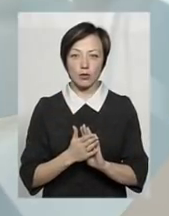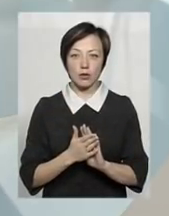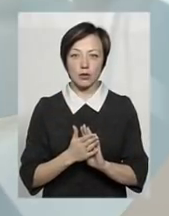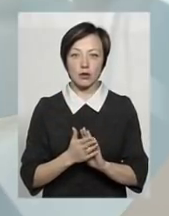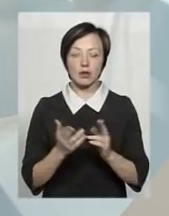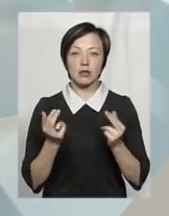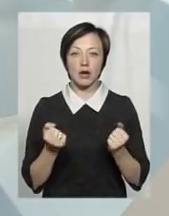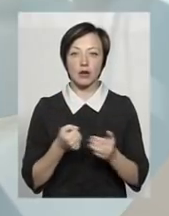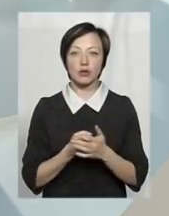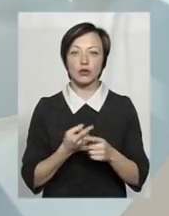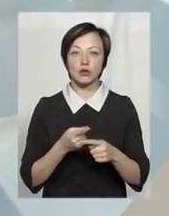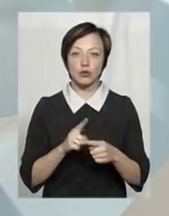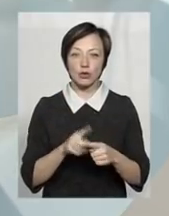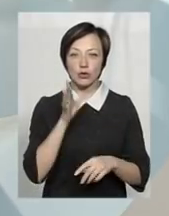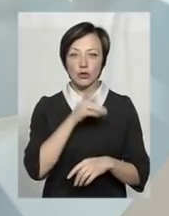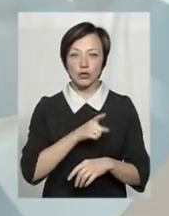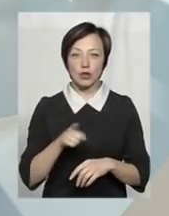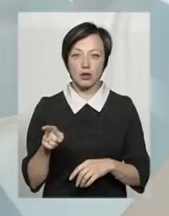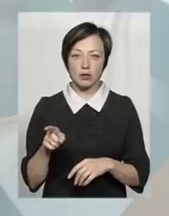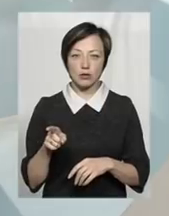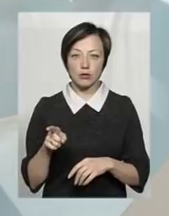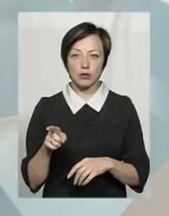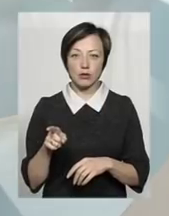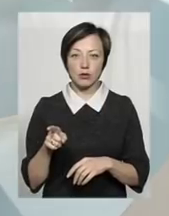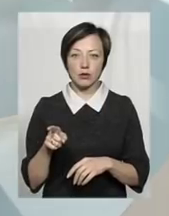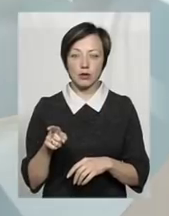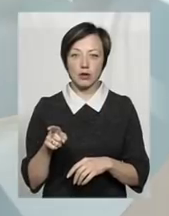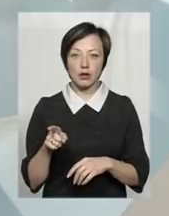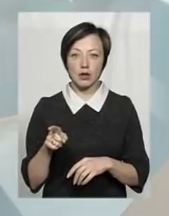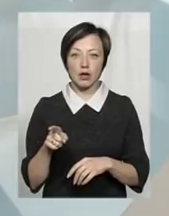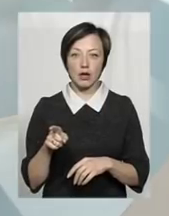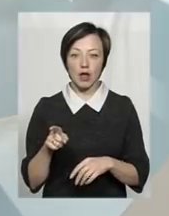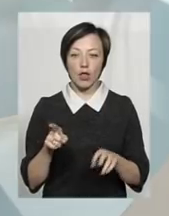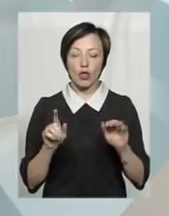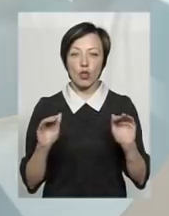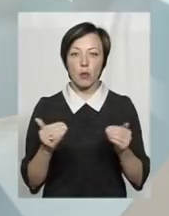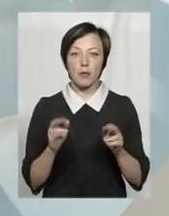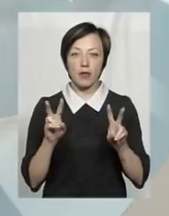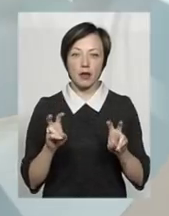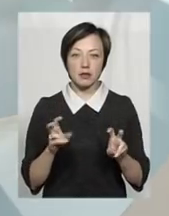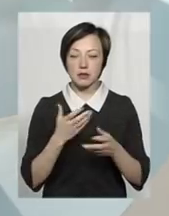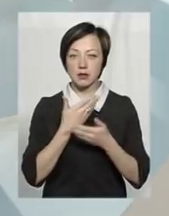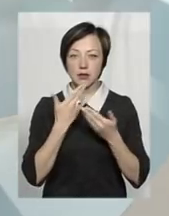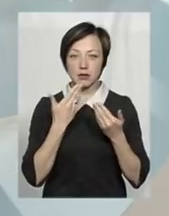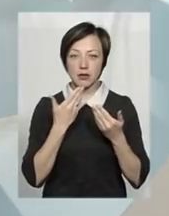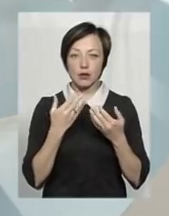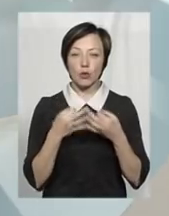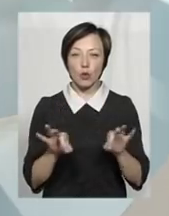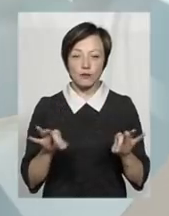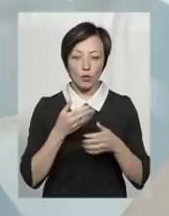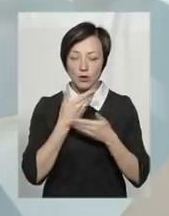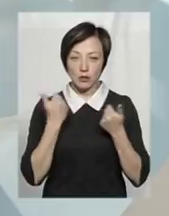часу номінації не підсвічені, відповідно, ми можемо говорити про те, що